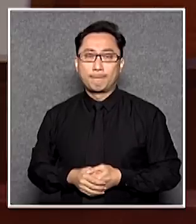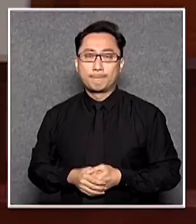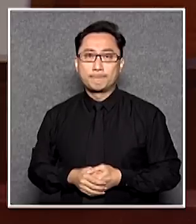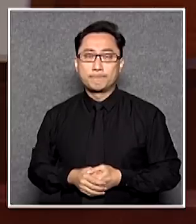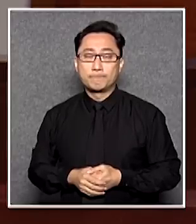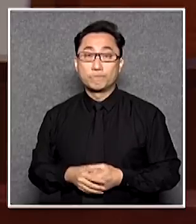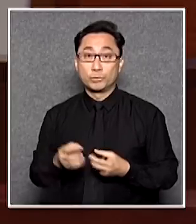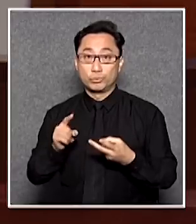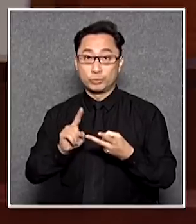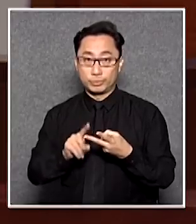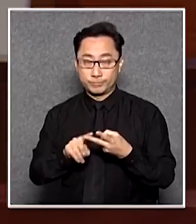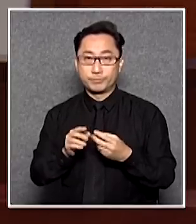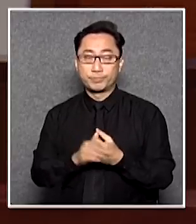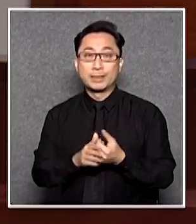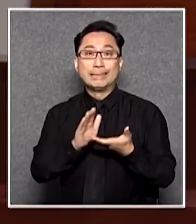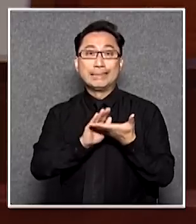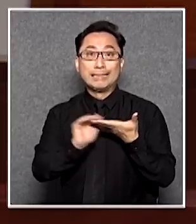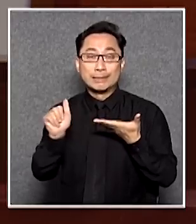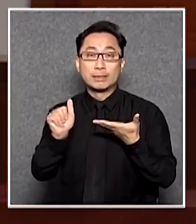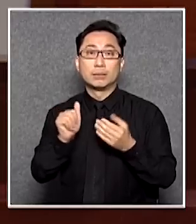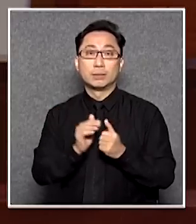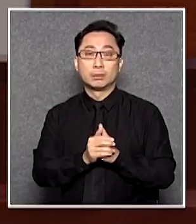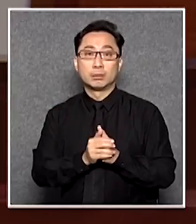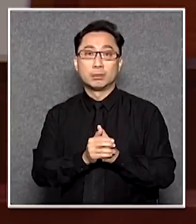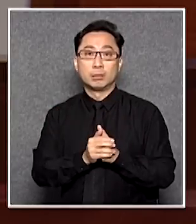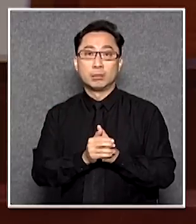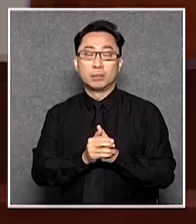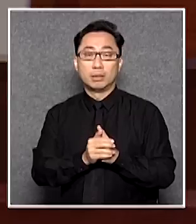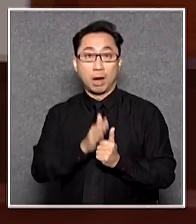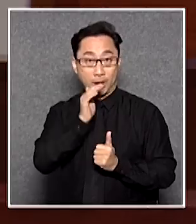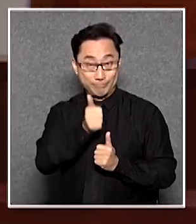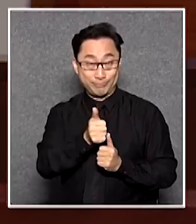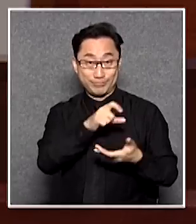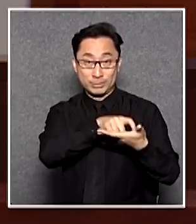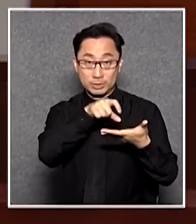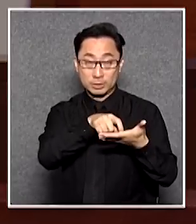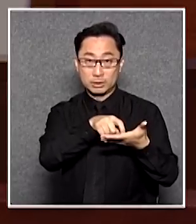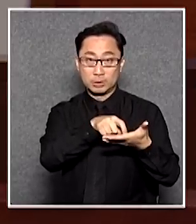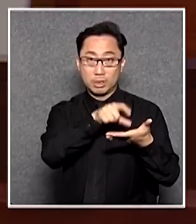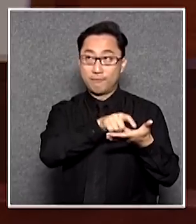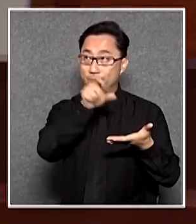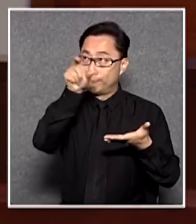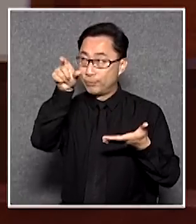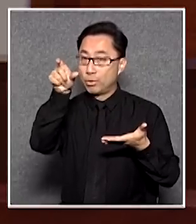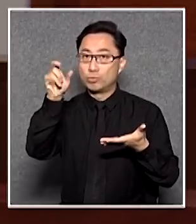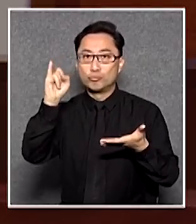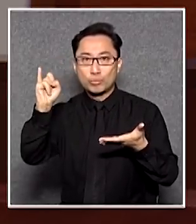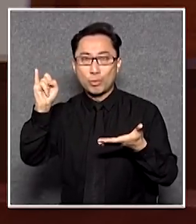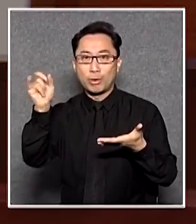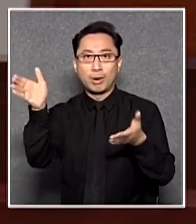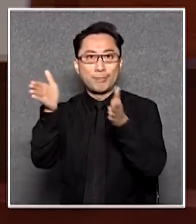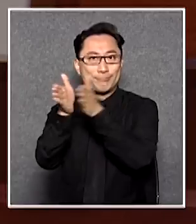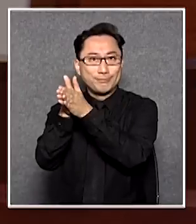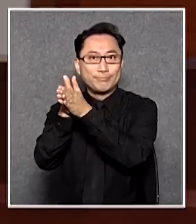另外就是結證作為正面的用詞擺放在一條關於罪行的條例名稱上面